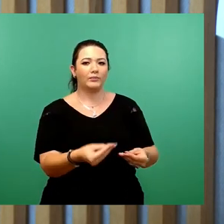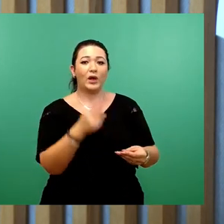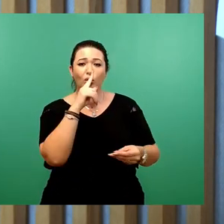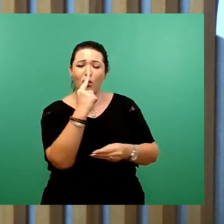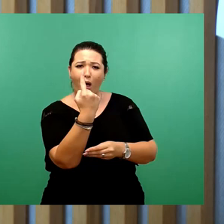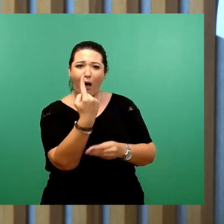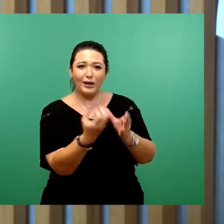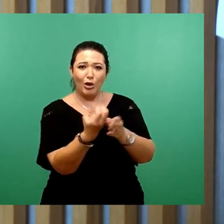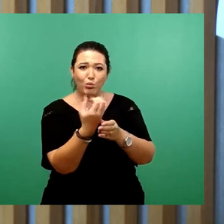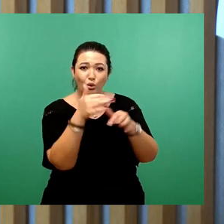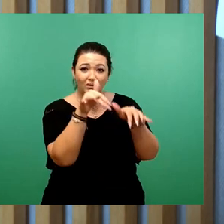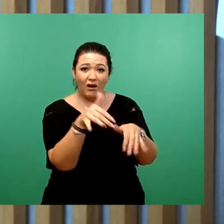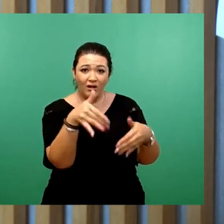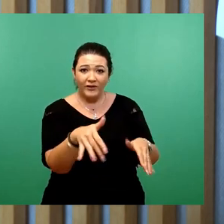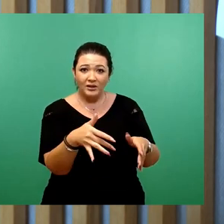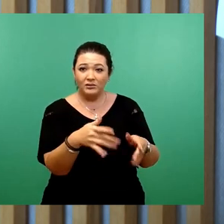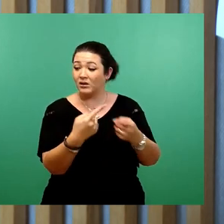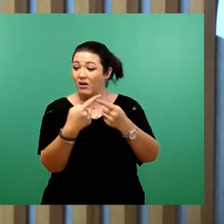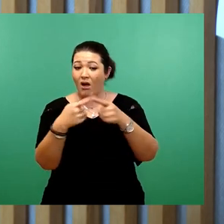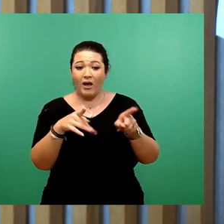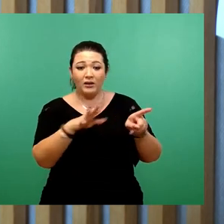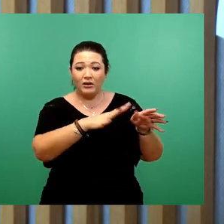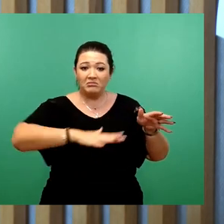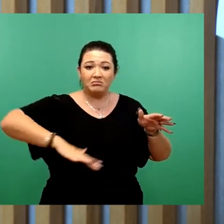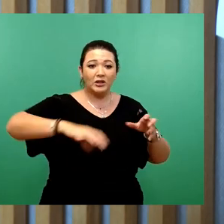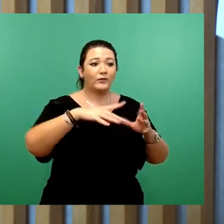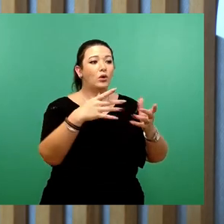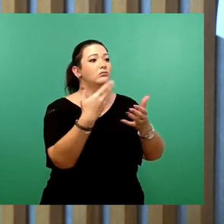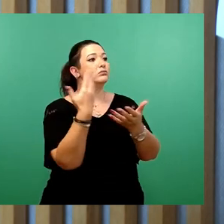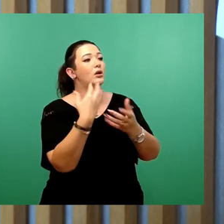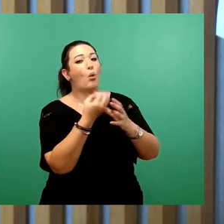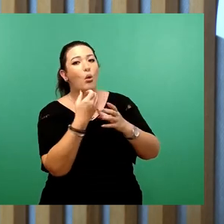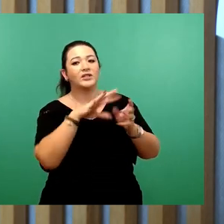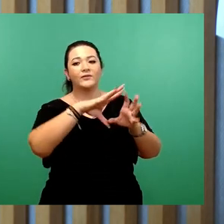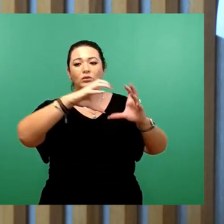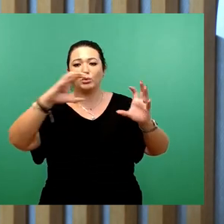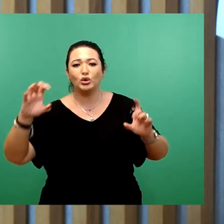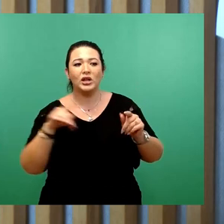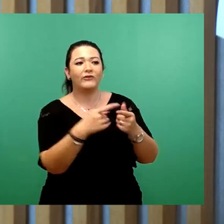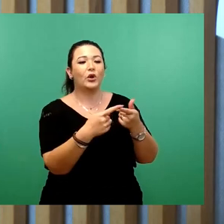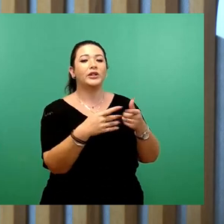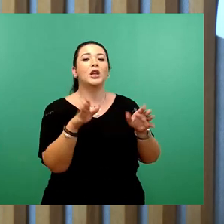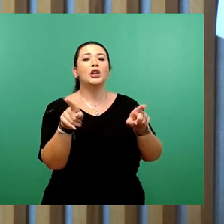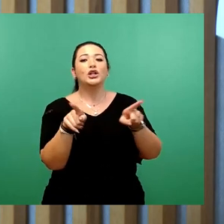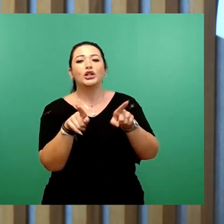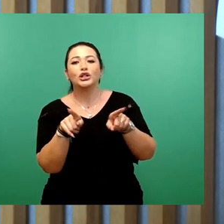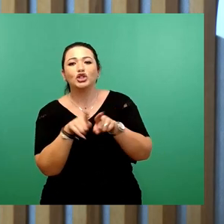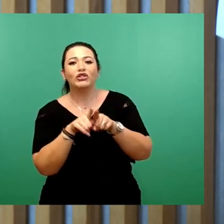Alle anderen, darunter die Rosensträucher Geschwister Scholl, Remembrance oder auch Frauenkirche, scheinen abgeschoben.